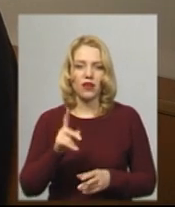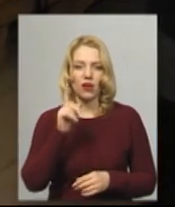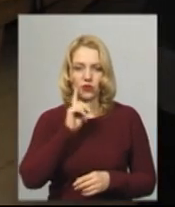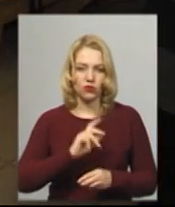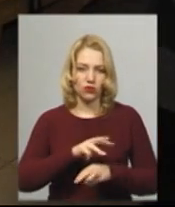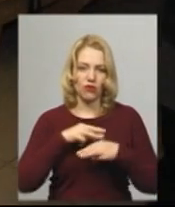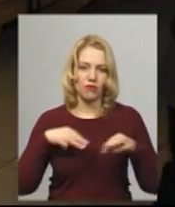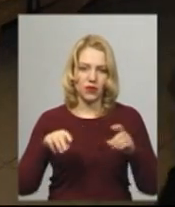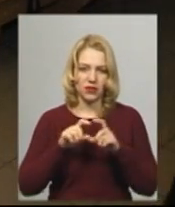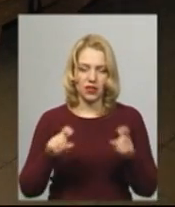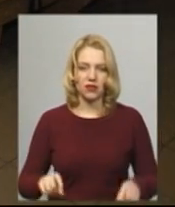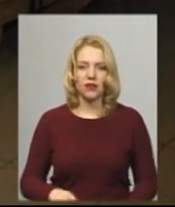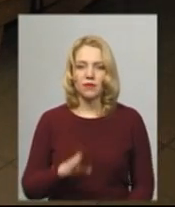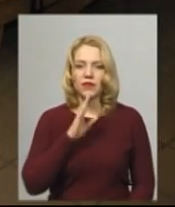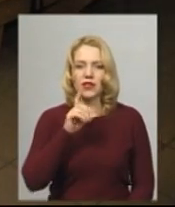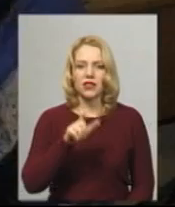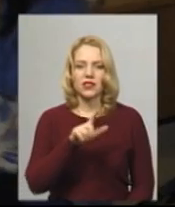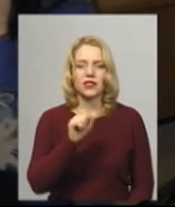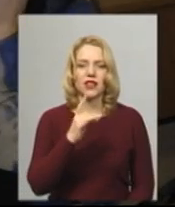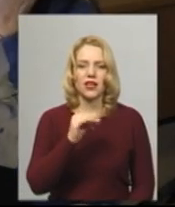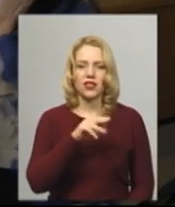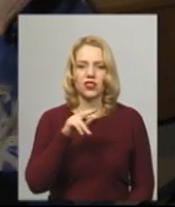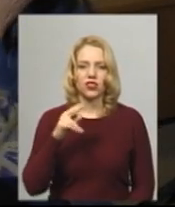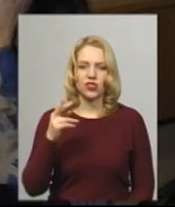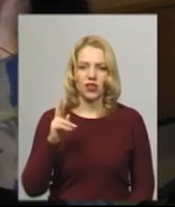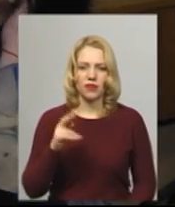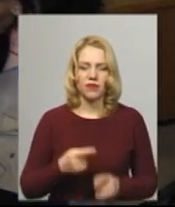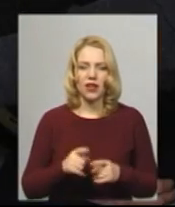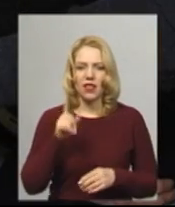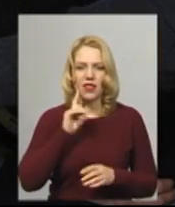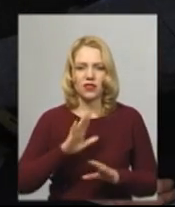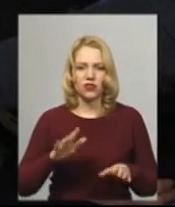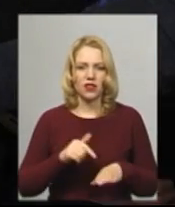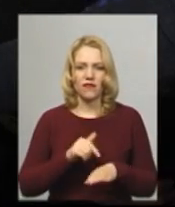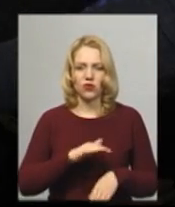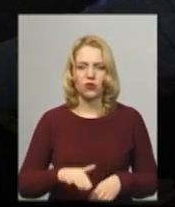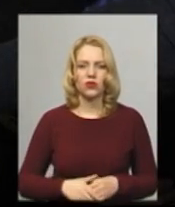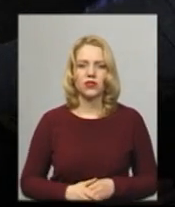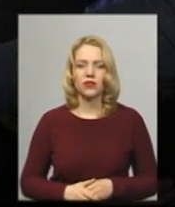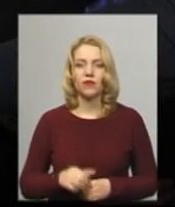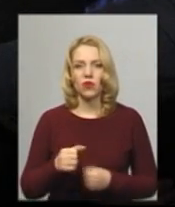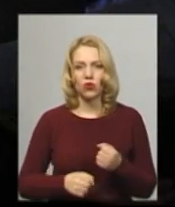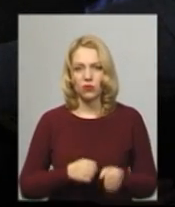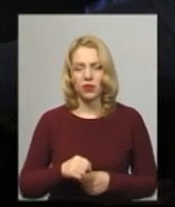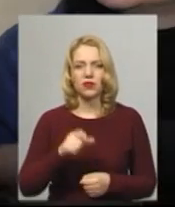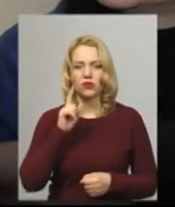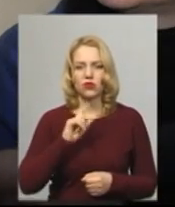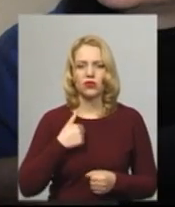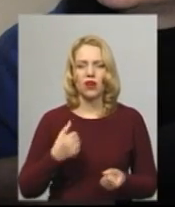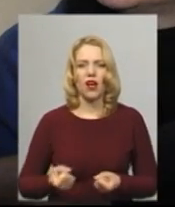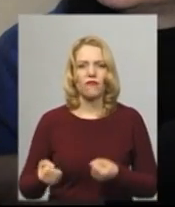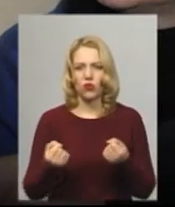міністерстві. Жителька мікрорайону Заріча Кристіна Яцишина незручностей не відчула. Добратися зручно, бо добираюся на автомобілі.